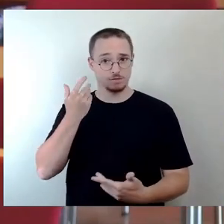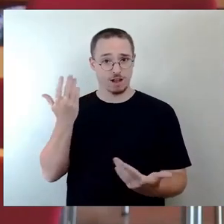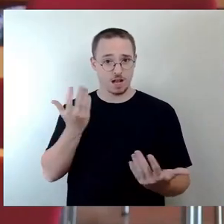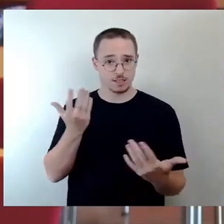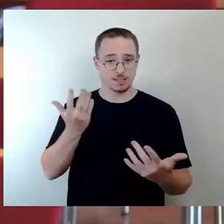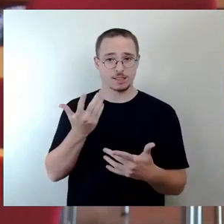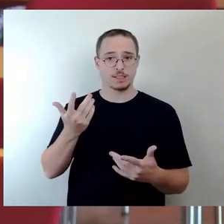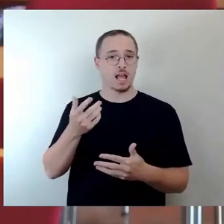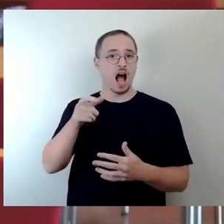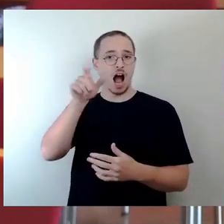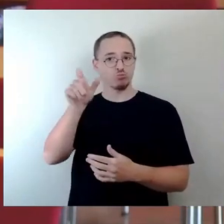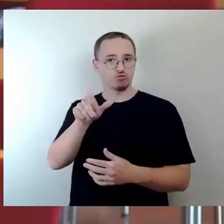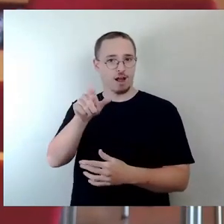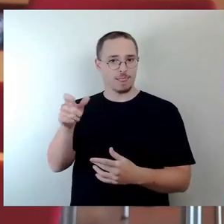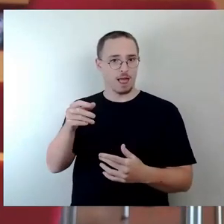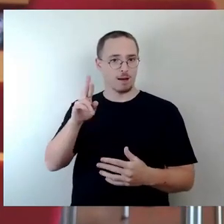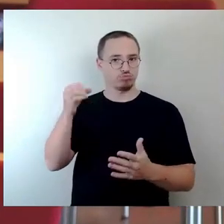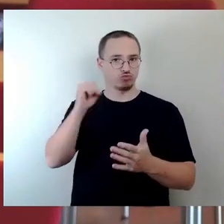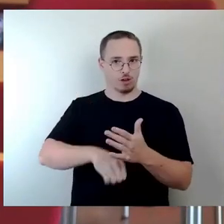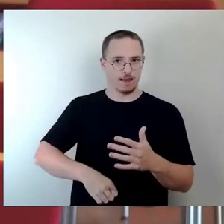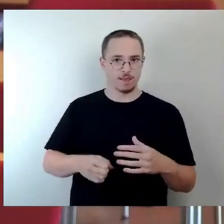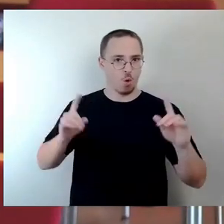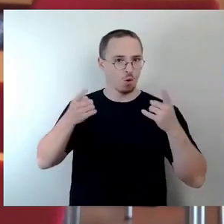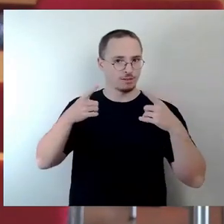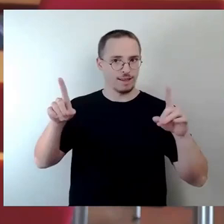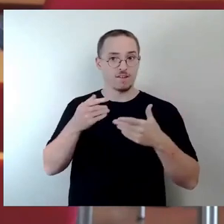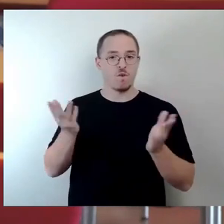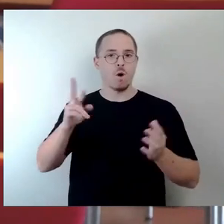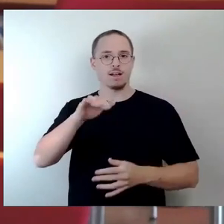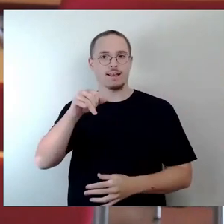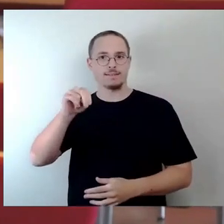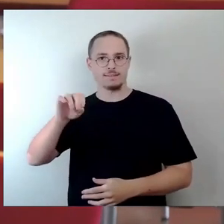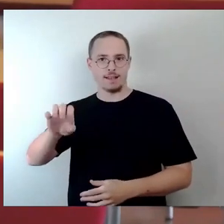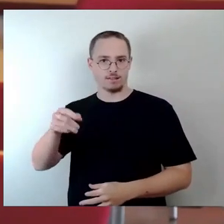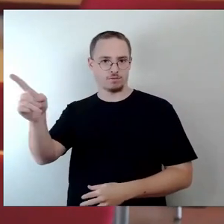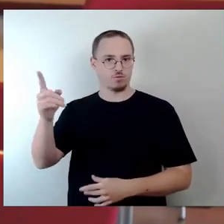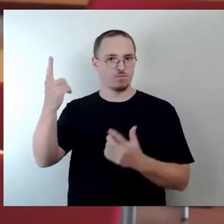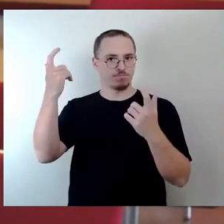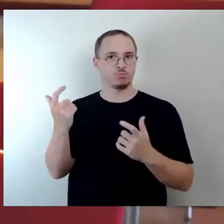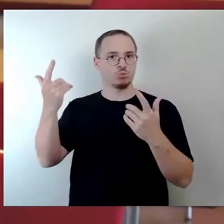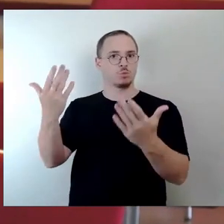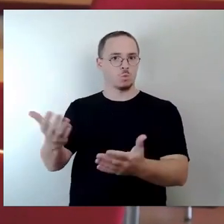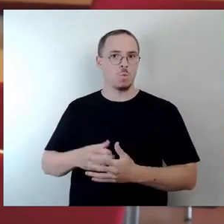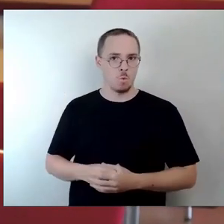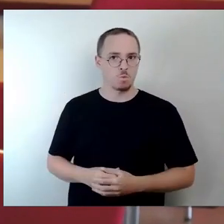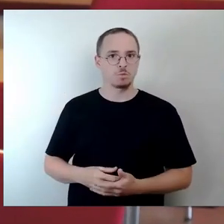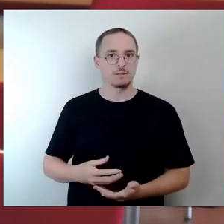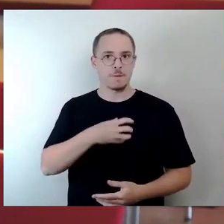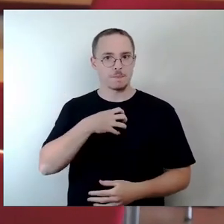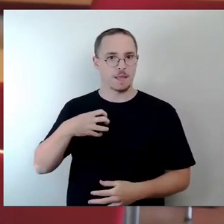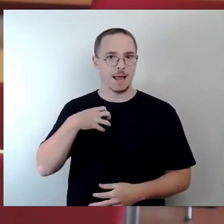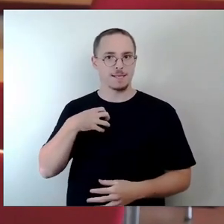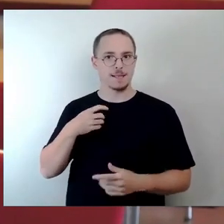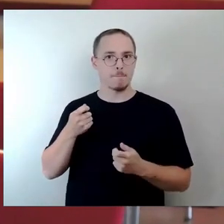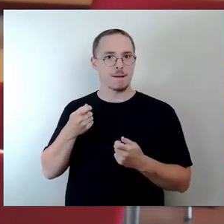ist ja unser großer Open-Air-Veranstaltungsplatz der Dresdner Messe. Und es ist geradezu ein Wunder, dass die